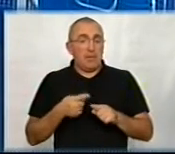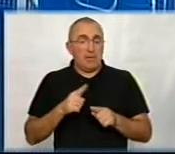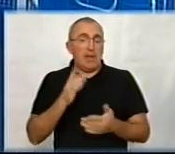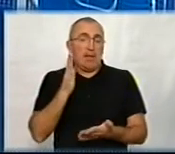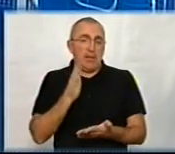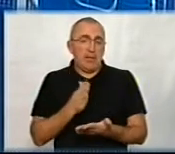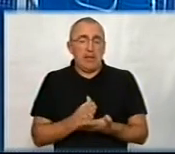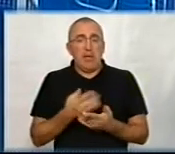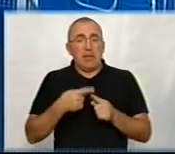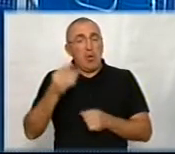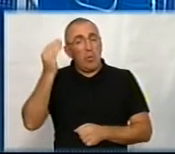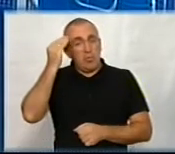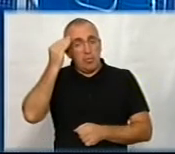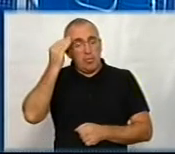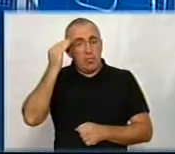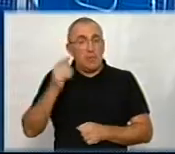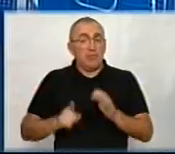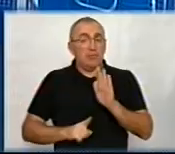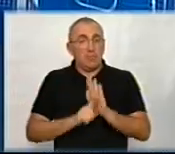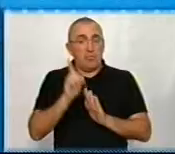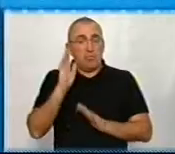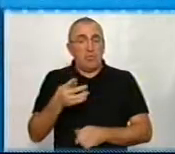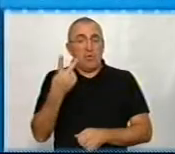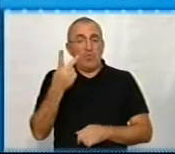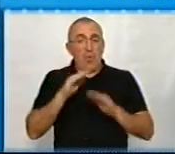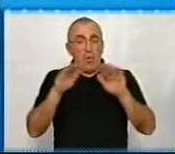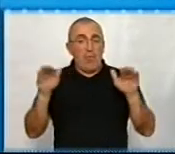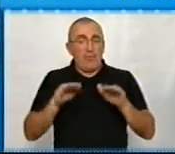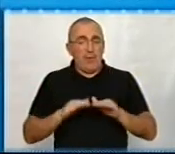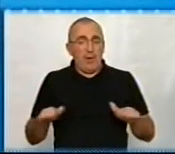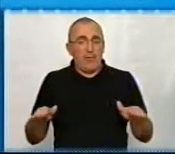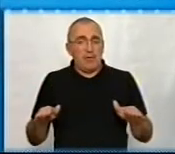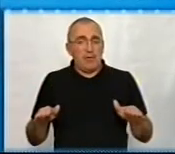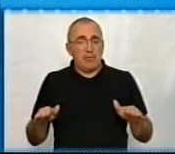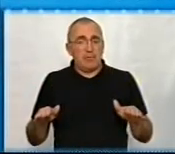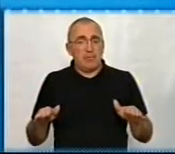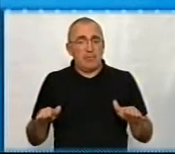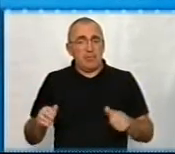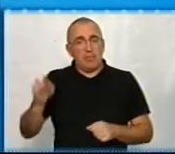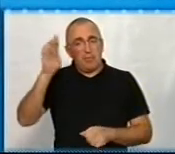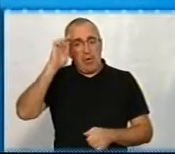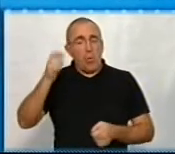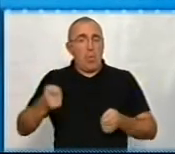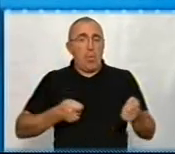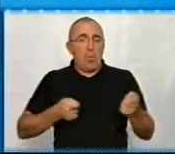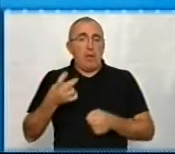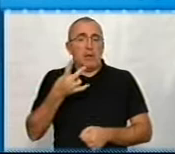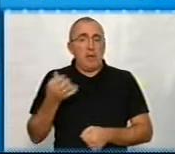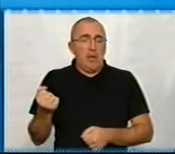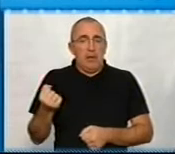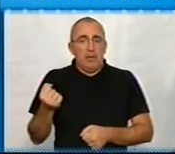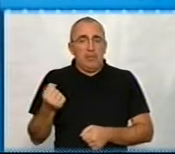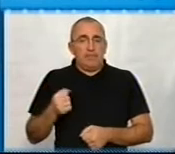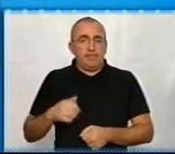є така думка була спочатку, що буде дворівневий рівень державного управління на